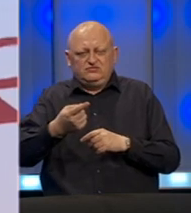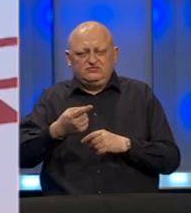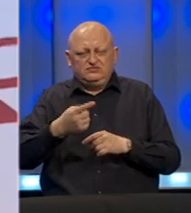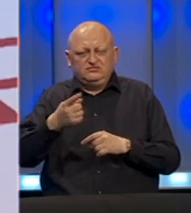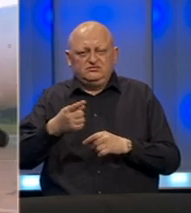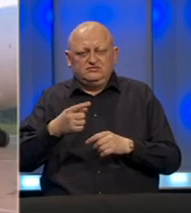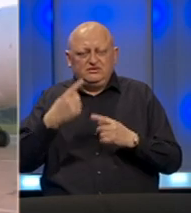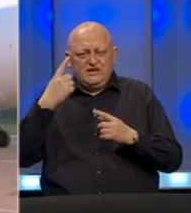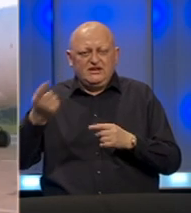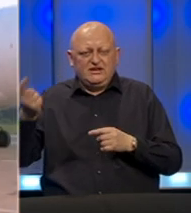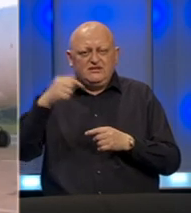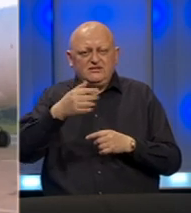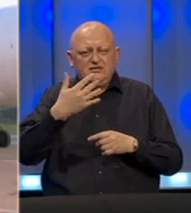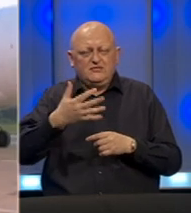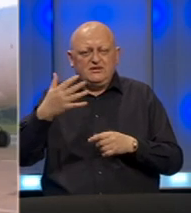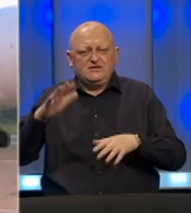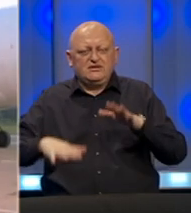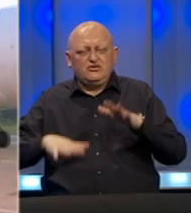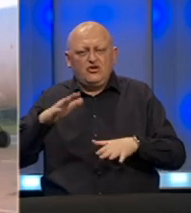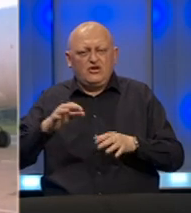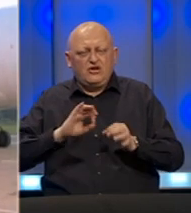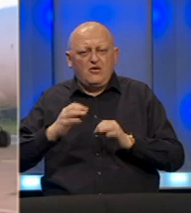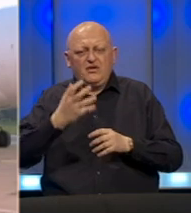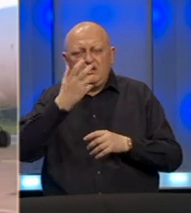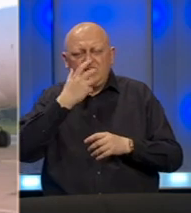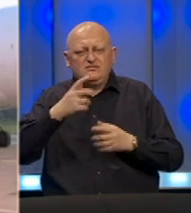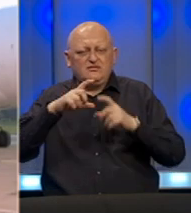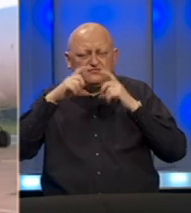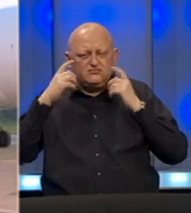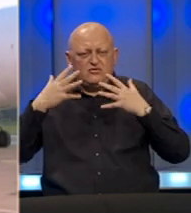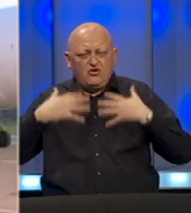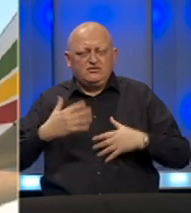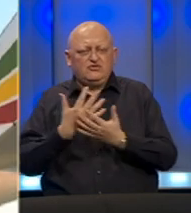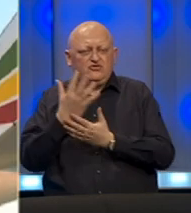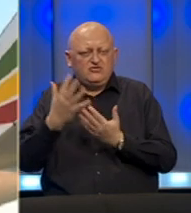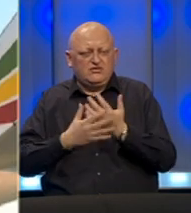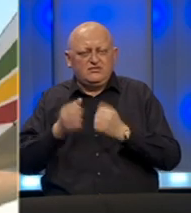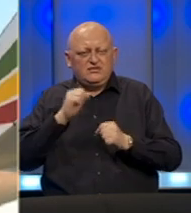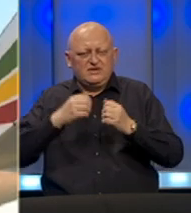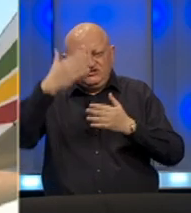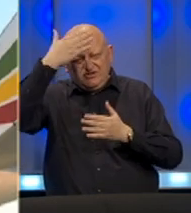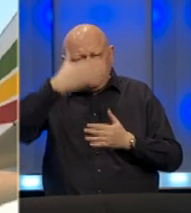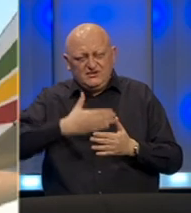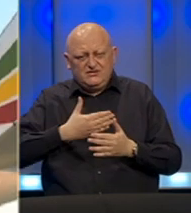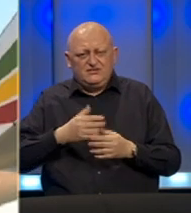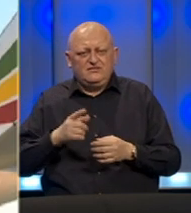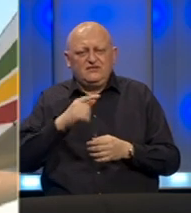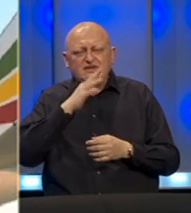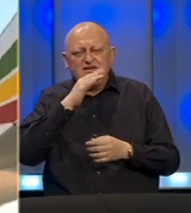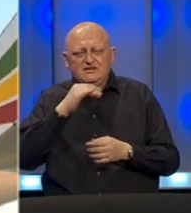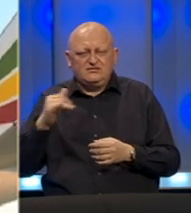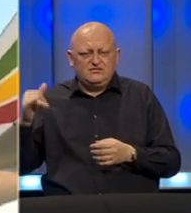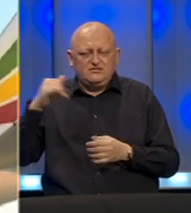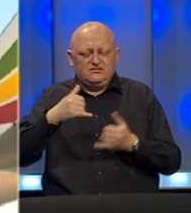je iz Kine stiglo 55 tona opreme, respiratori, maske, zaštetna odijela, rukavice i zaštetni viziri. Na Sarajevski